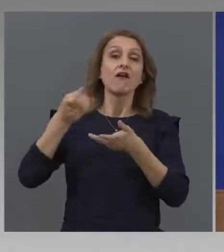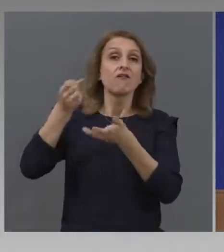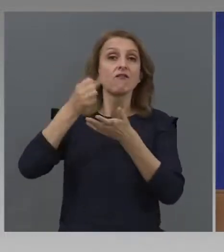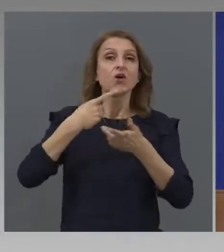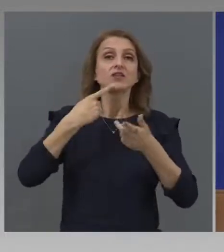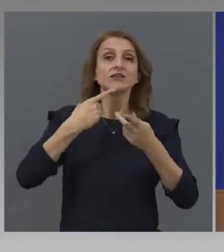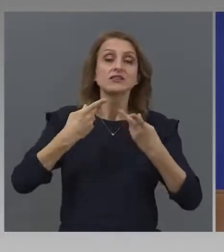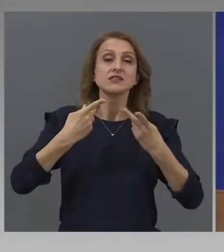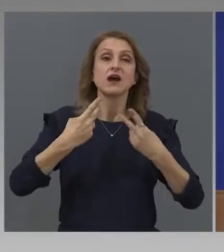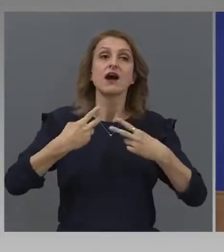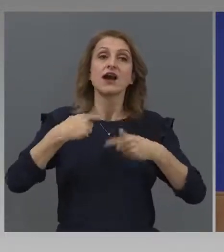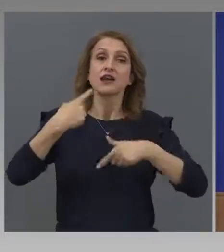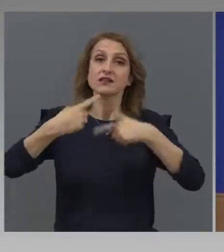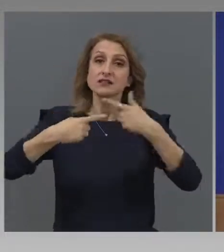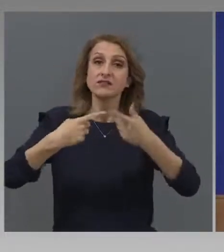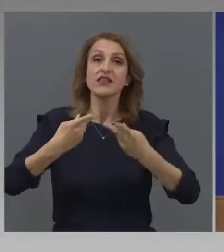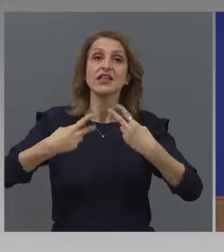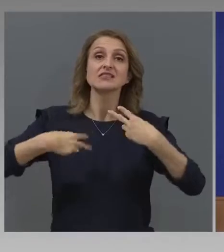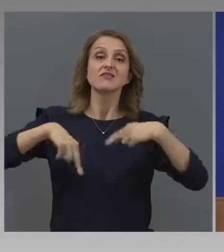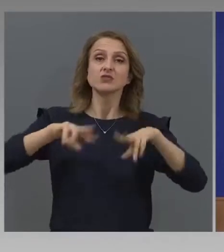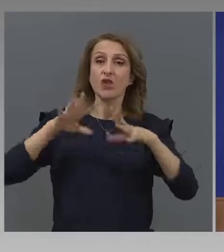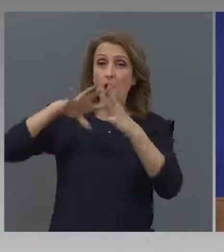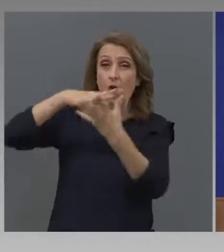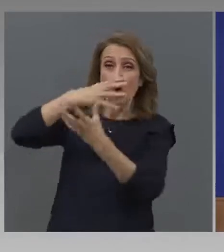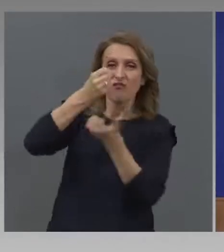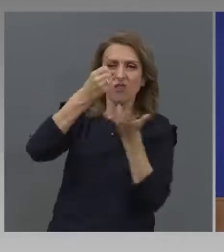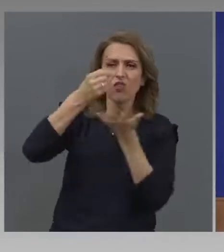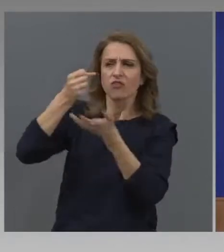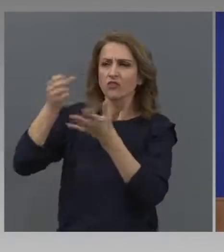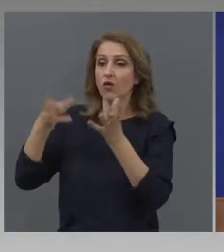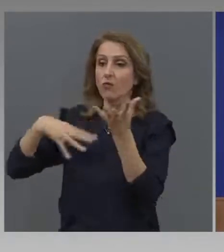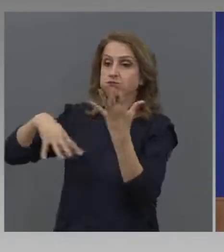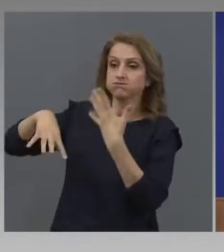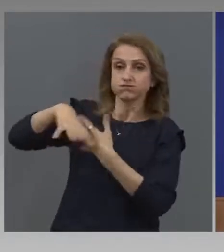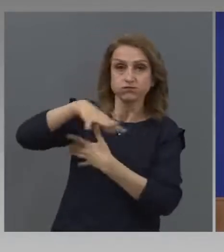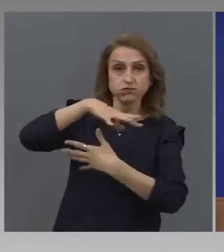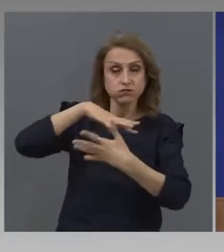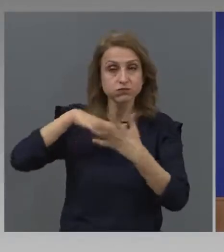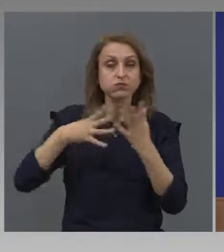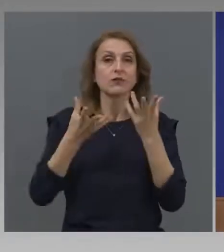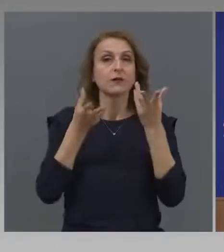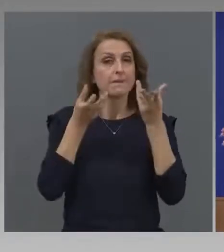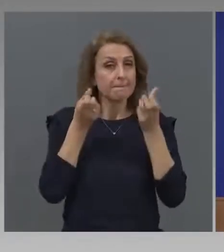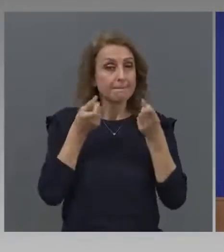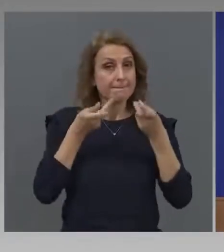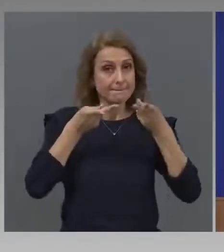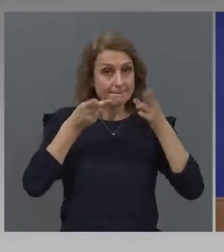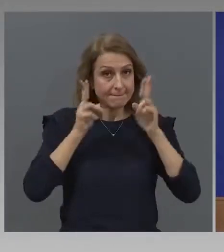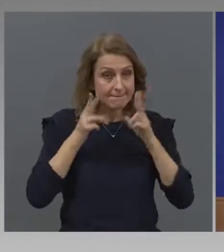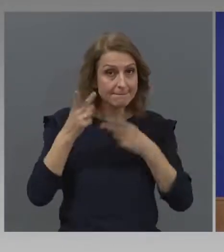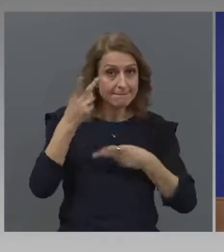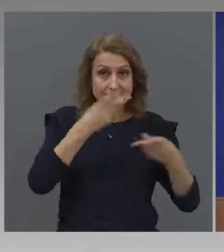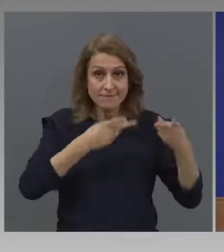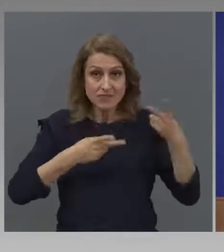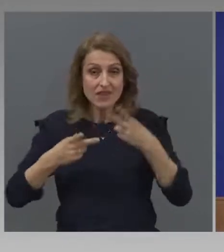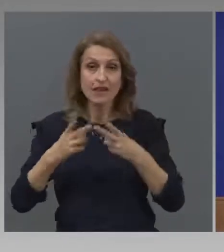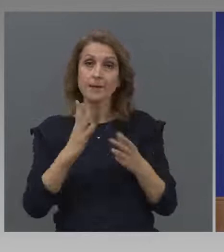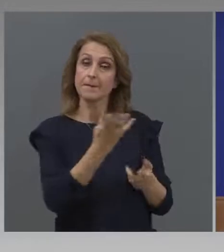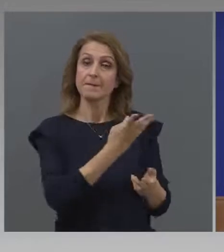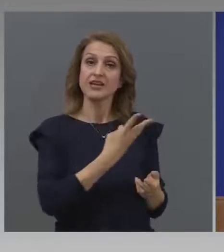да ги смесиме, за да се намери съгласие между четворките първо